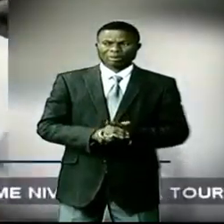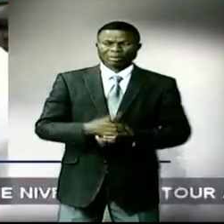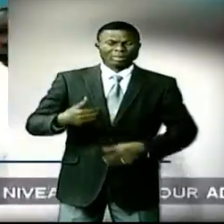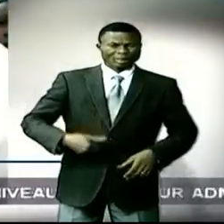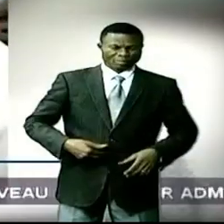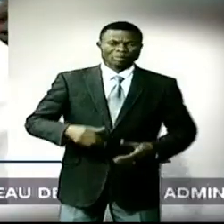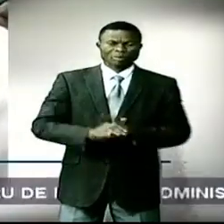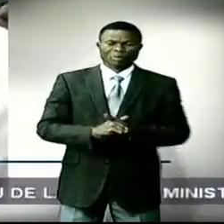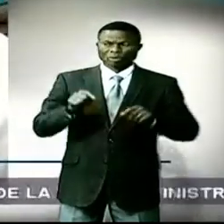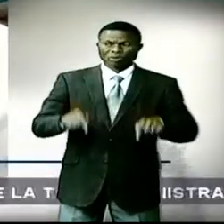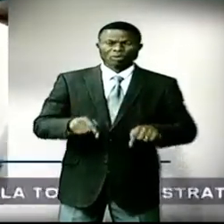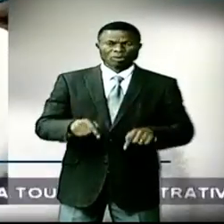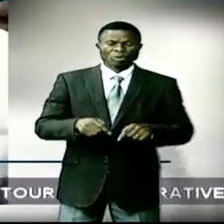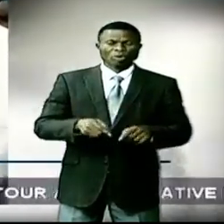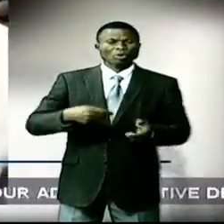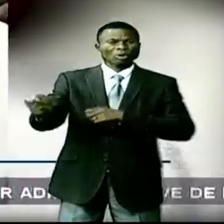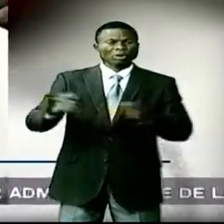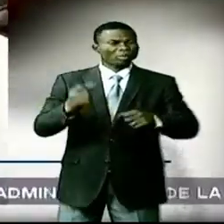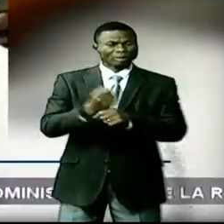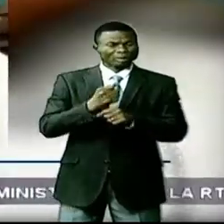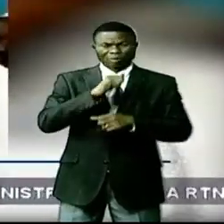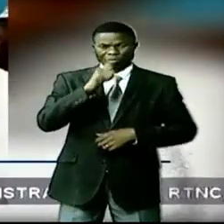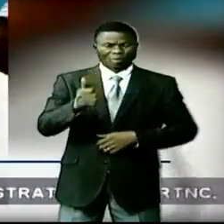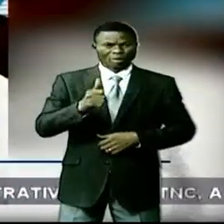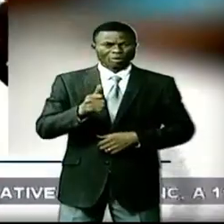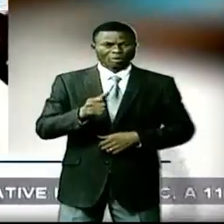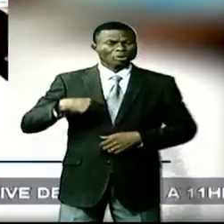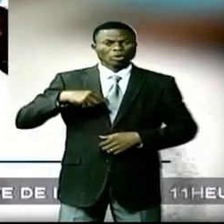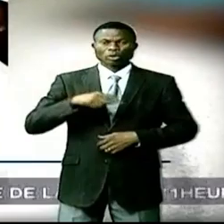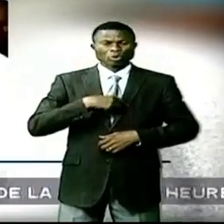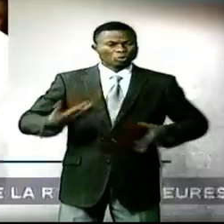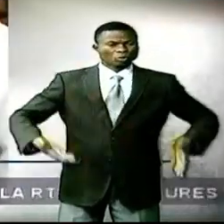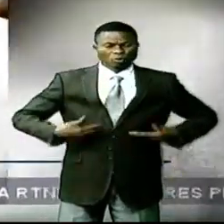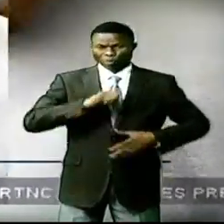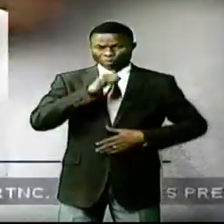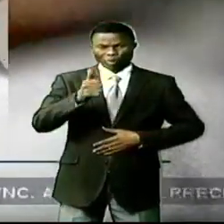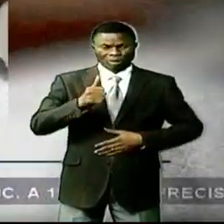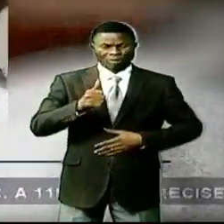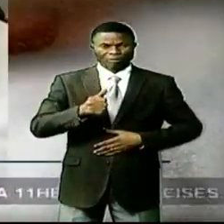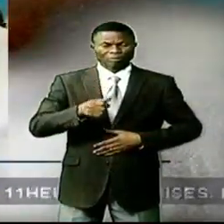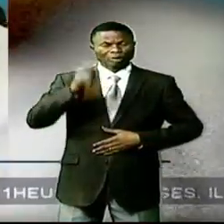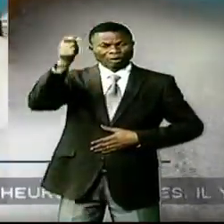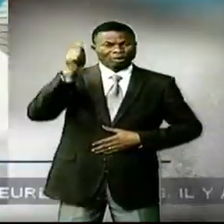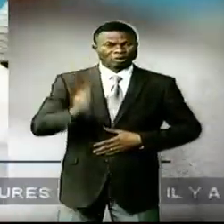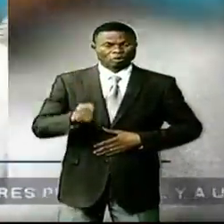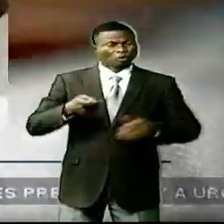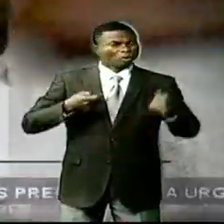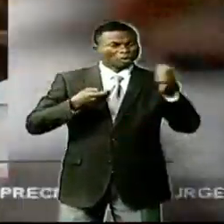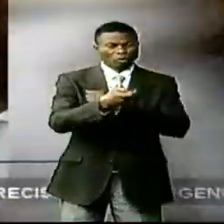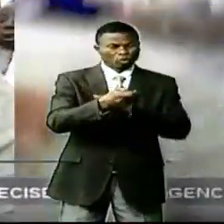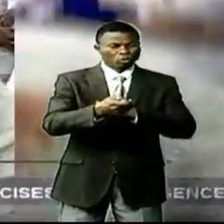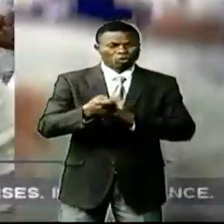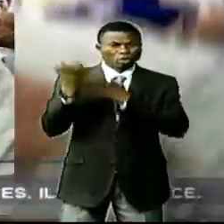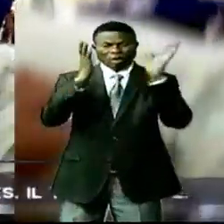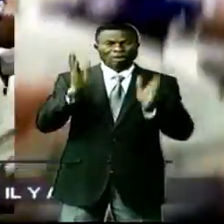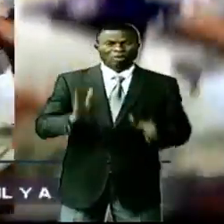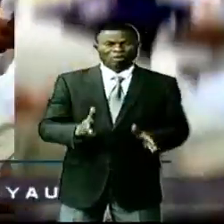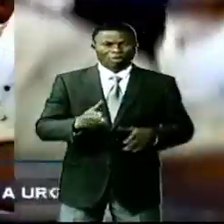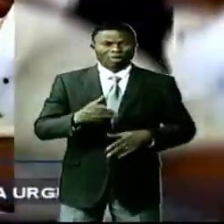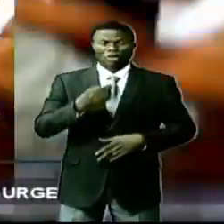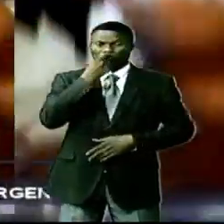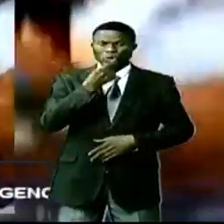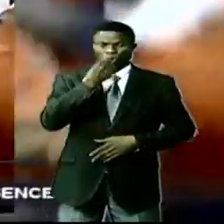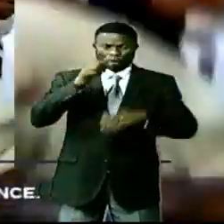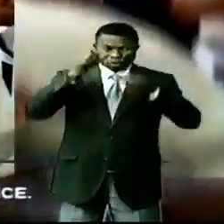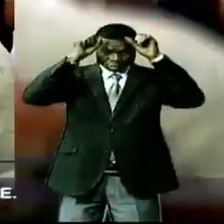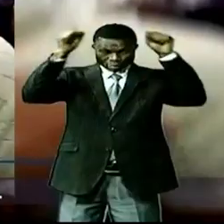Aujourd'hui, le marché ne va pas fonctionner. Nous nous sommes contre le meurtre de notre camarade. Joseph Kenda,